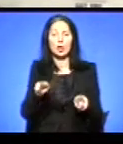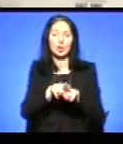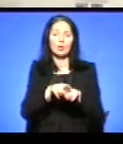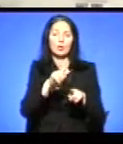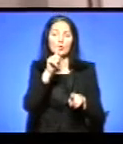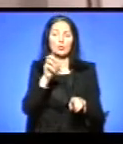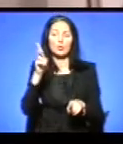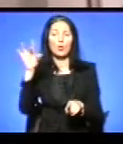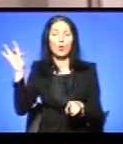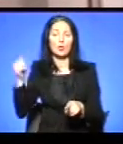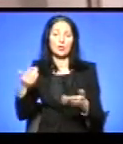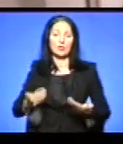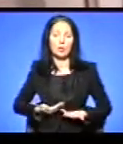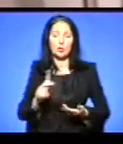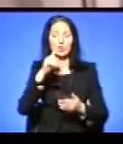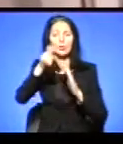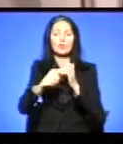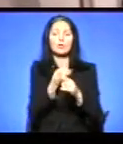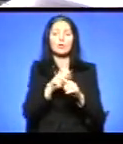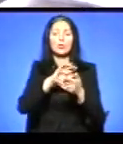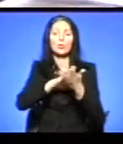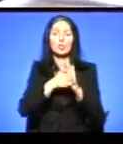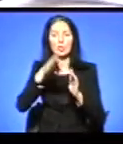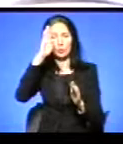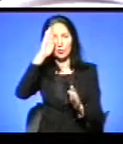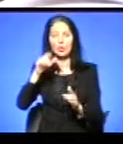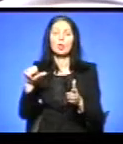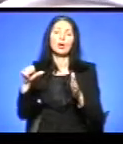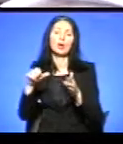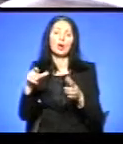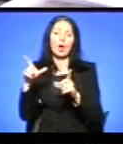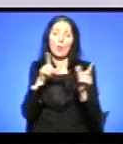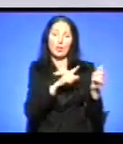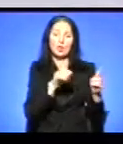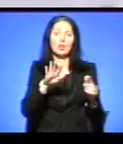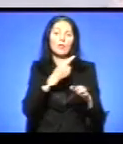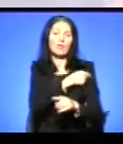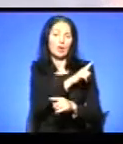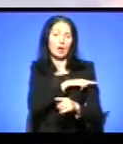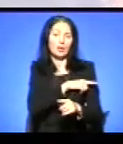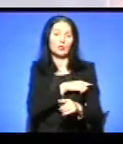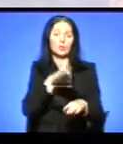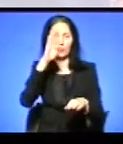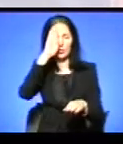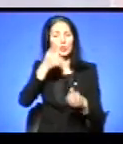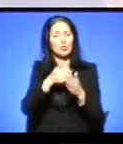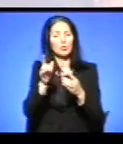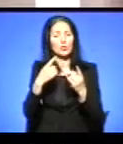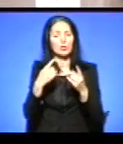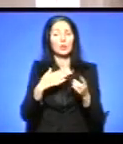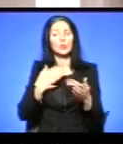стані, ми відвідали зборівську лікарню. Від коментарів чоловік відмовився. Ми поспілкувалися з його лікарем за нові імперації.